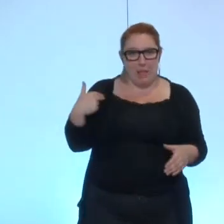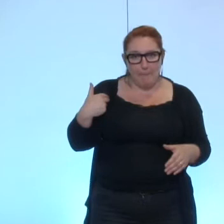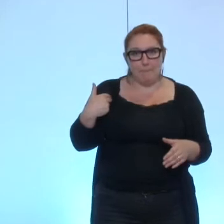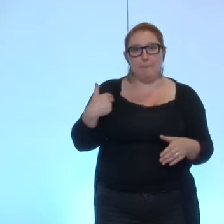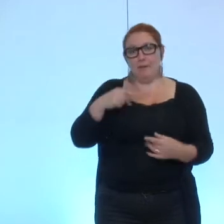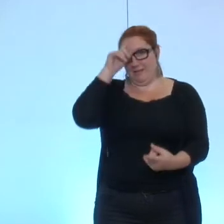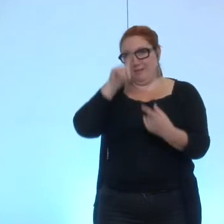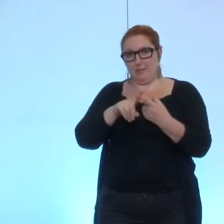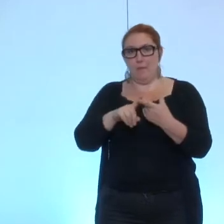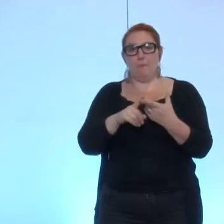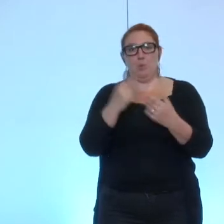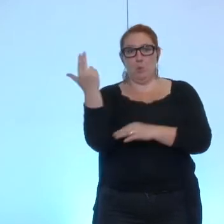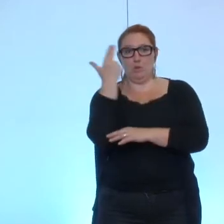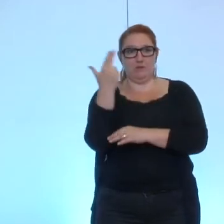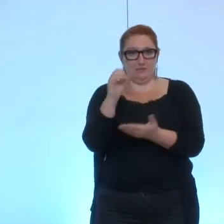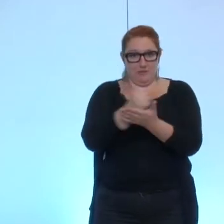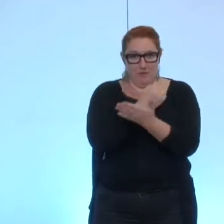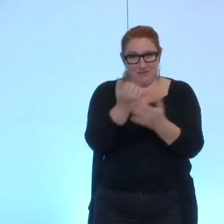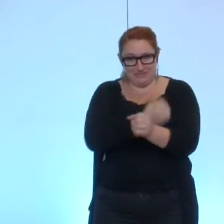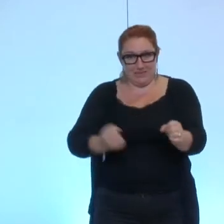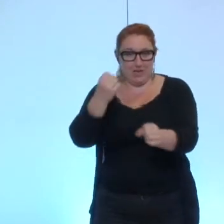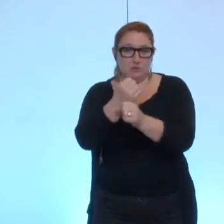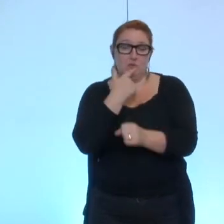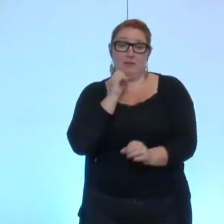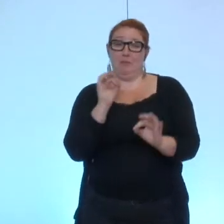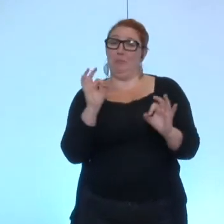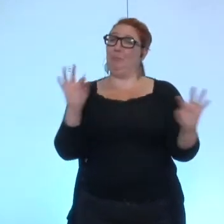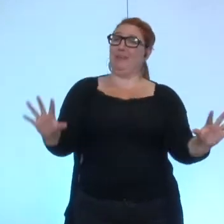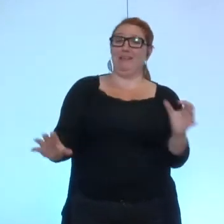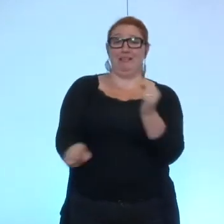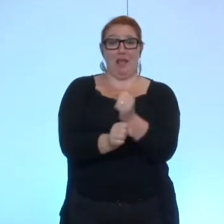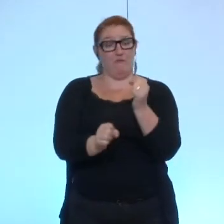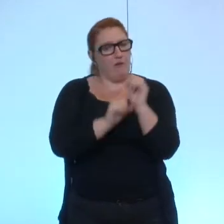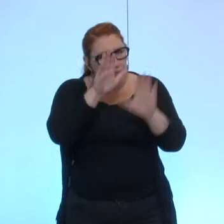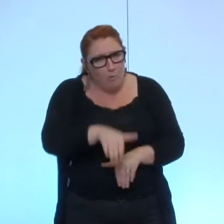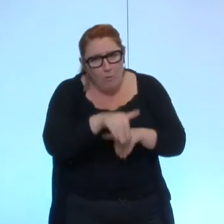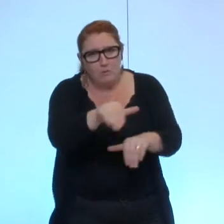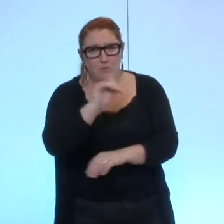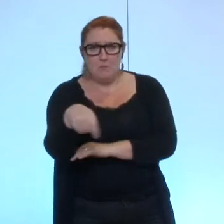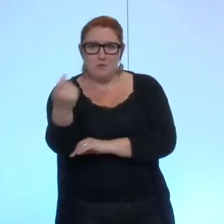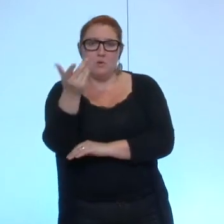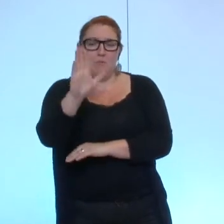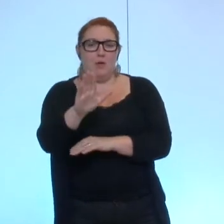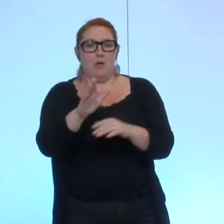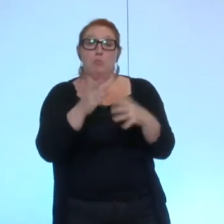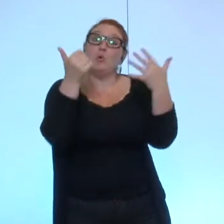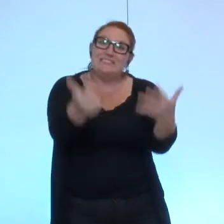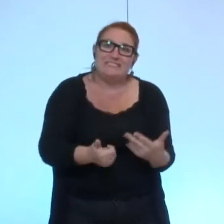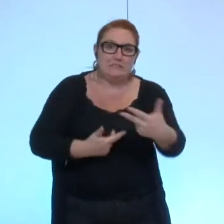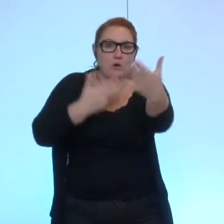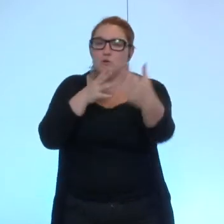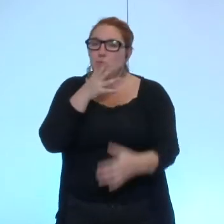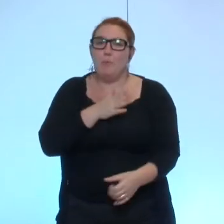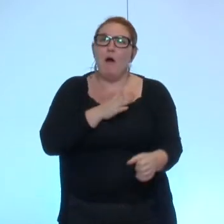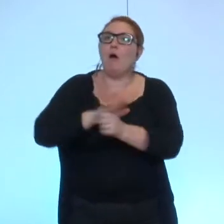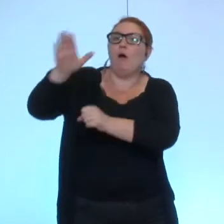vietnamienne à propos de la création d'une université de pharmacie donc ce travail là évidemment continue mais il s'étale sur une durée de 6